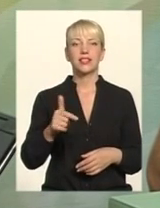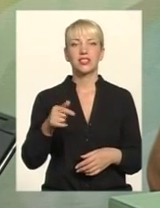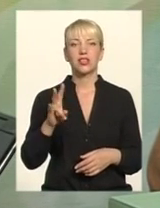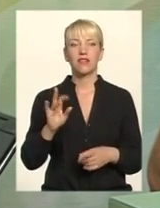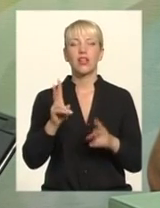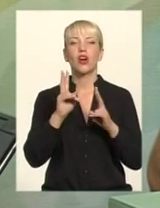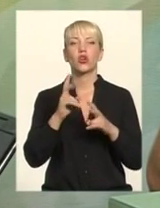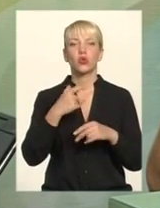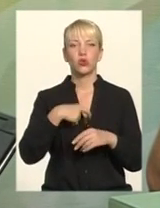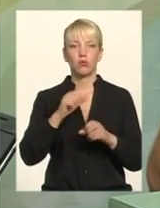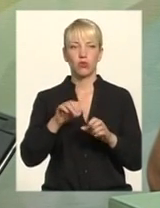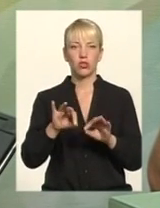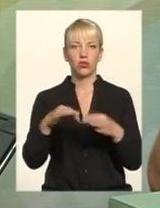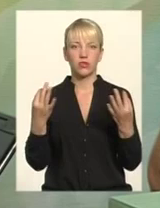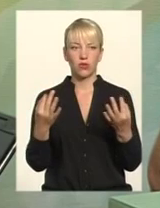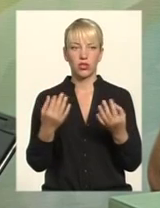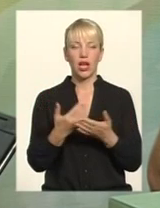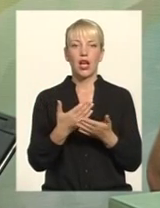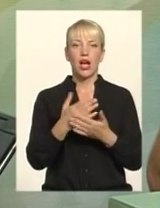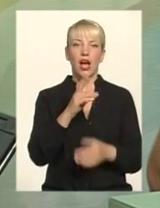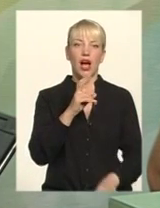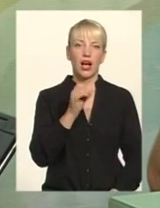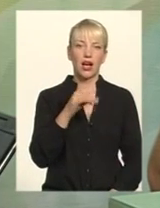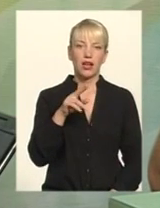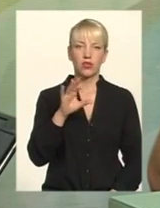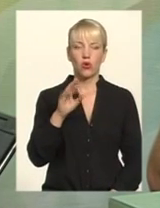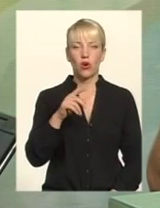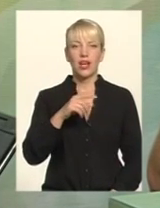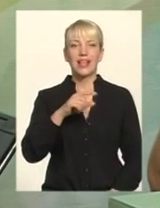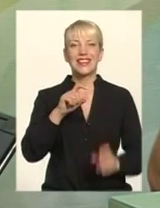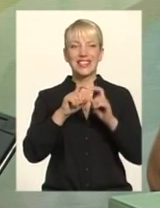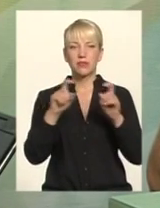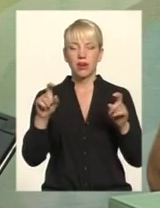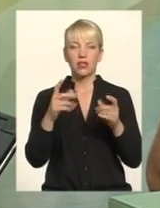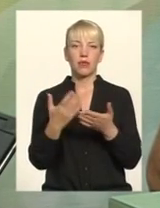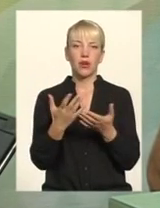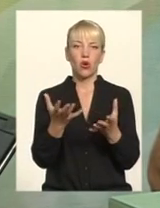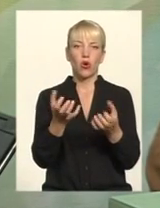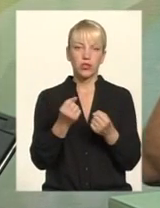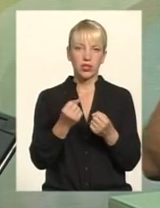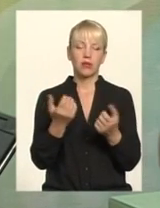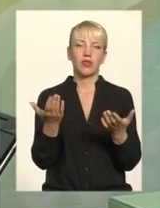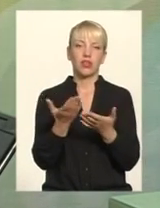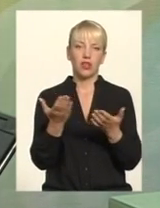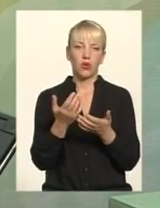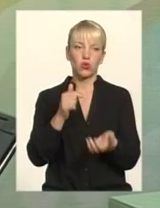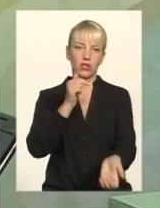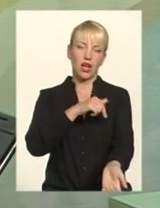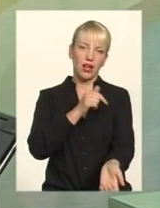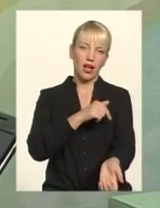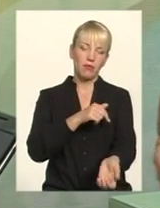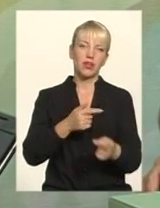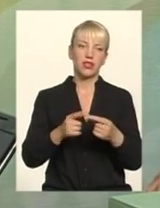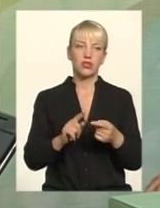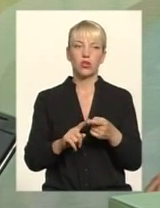А кардіодиспансер, люди приходять, отримали якусь капельницю, підлікувалися І можуть ще якимось чизом жити Людям